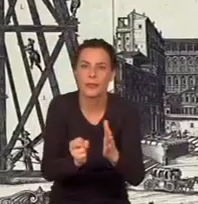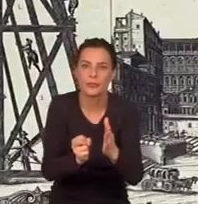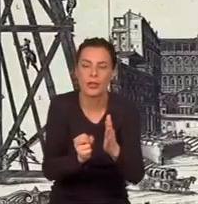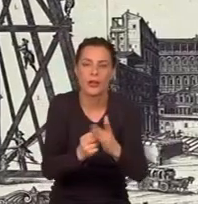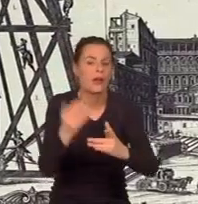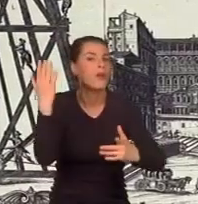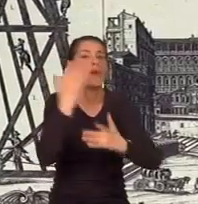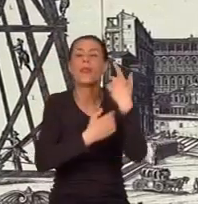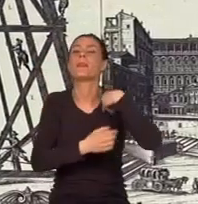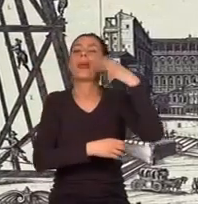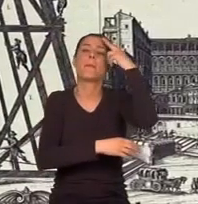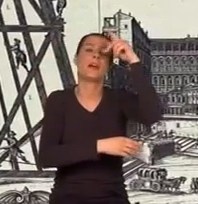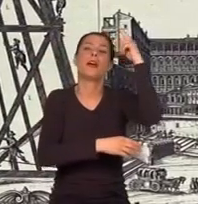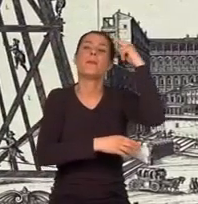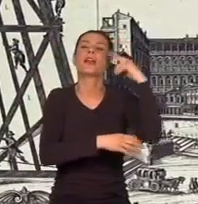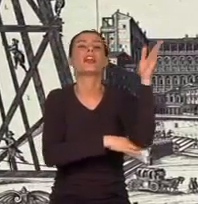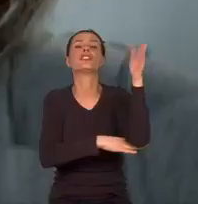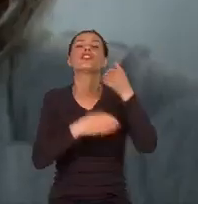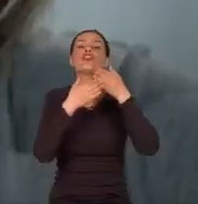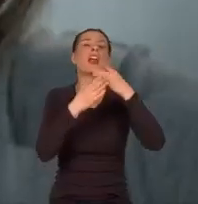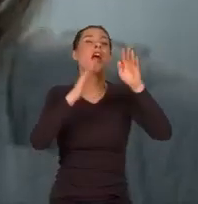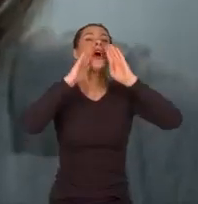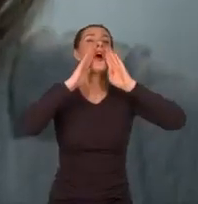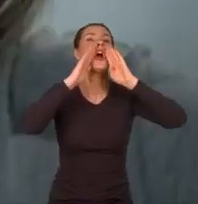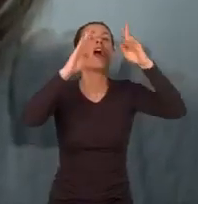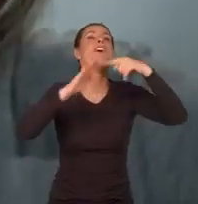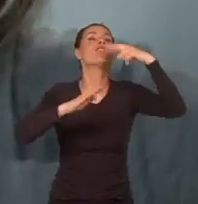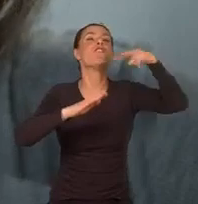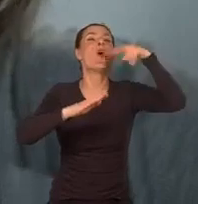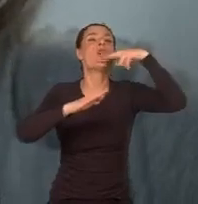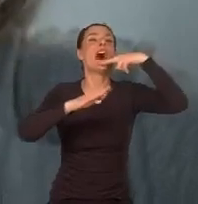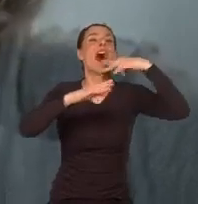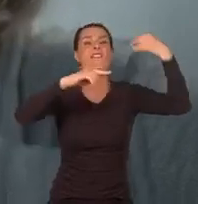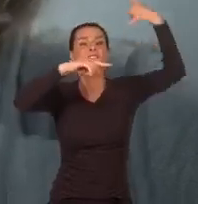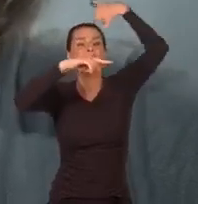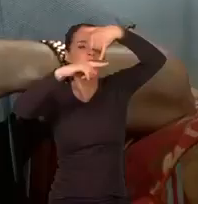Wtedy żeglarz, który oczywiście zna się na linach, krzyknął z tłumu, woda na liny.